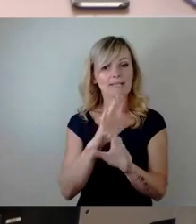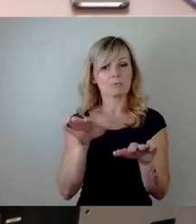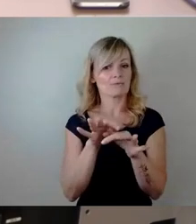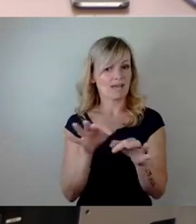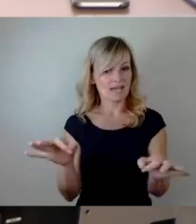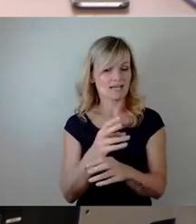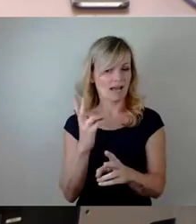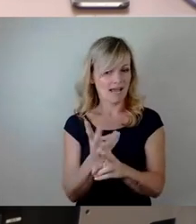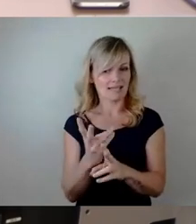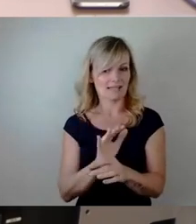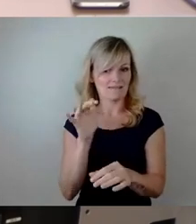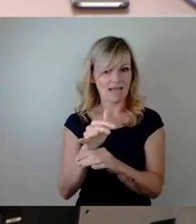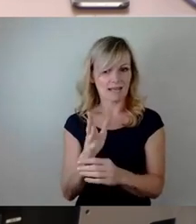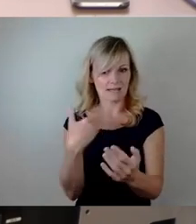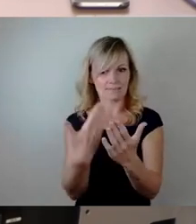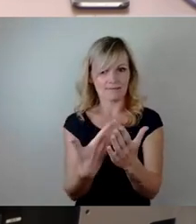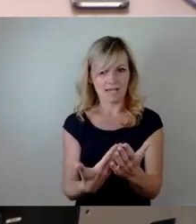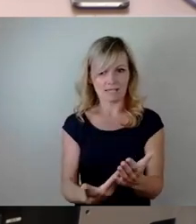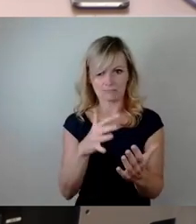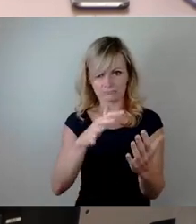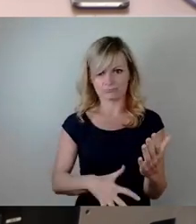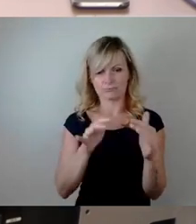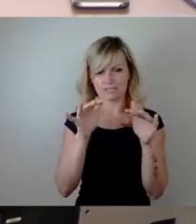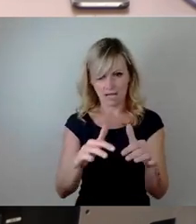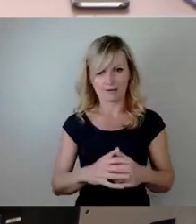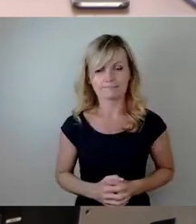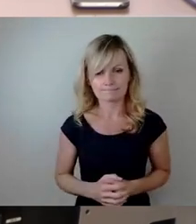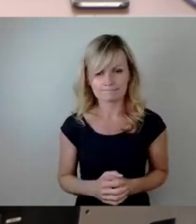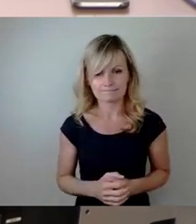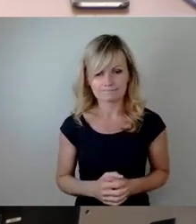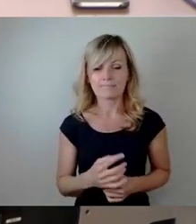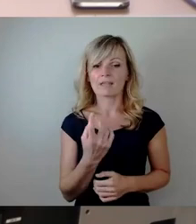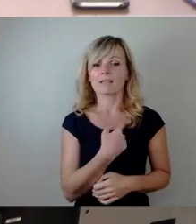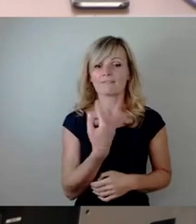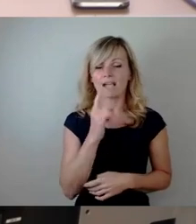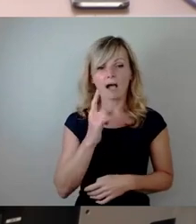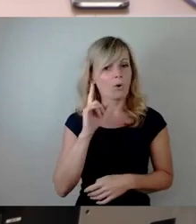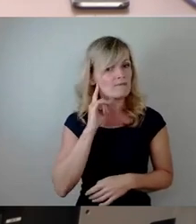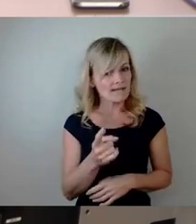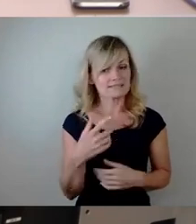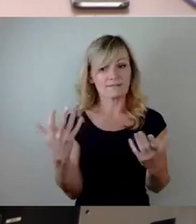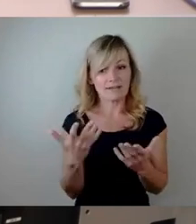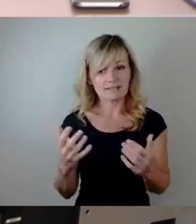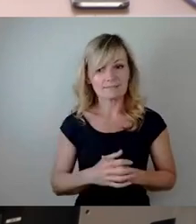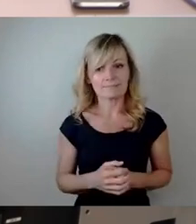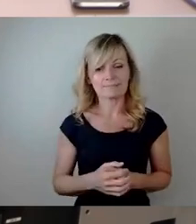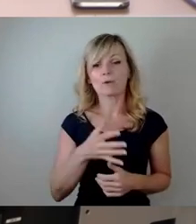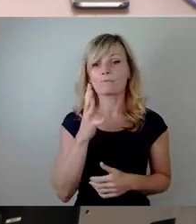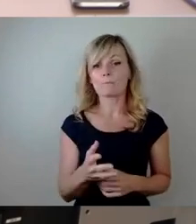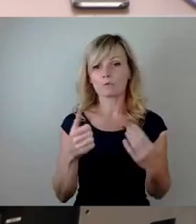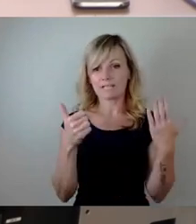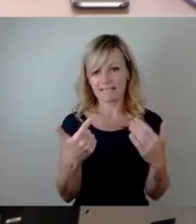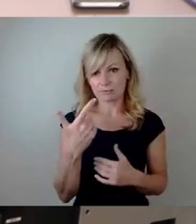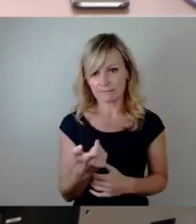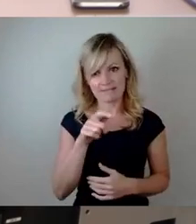ausgestellt. Was wir auch wissen, wir haben beispielsweise 576 Menschen,